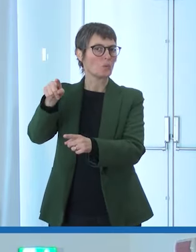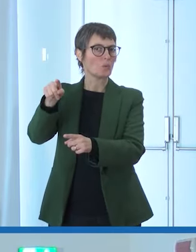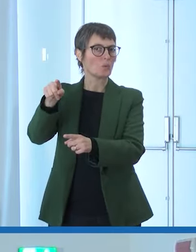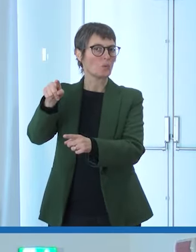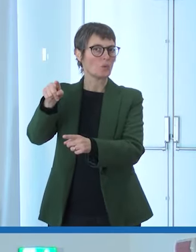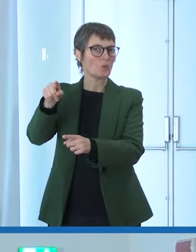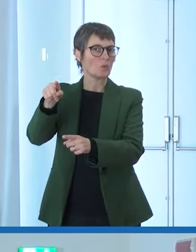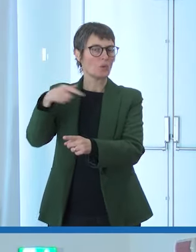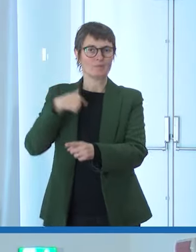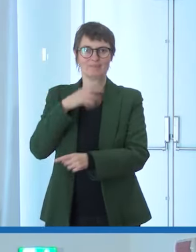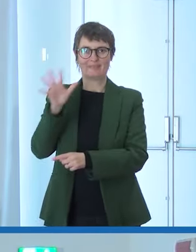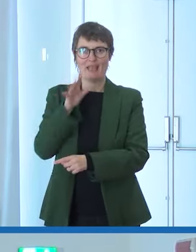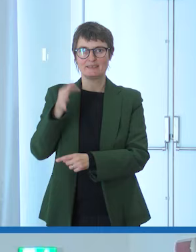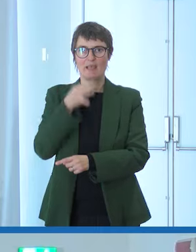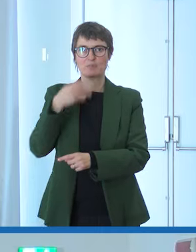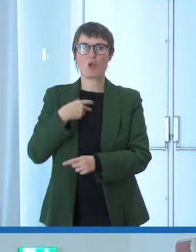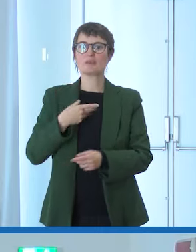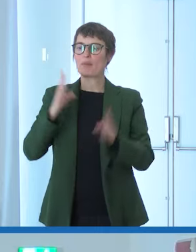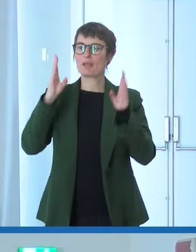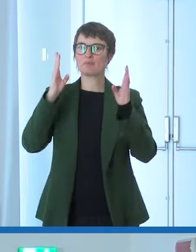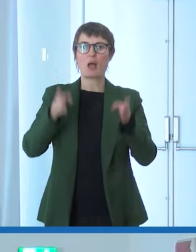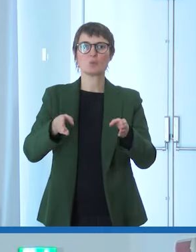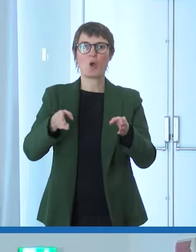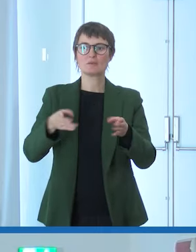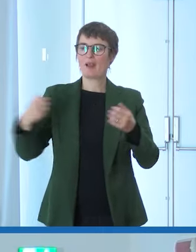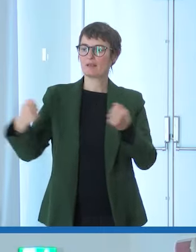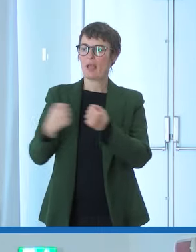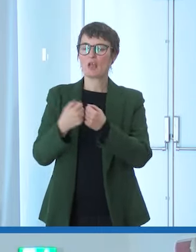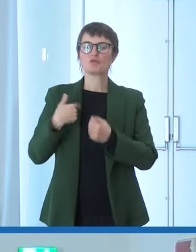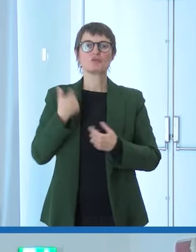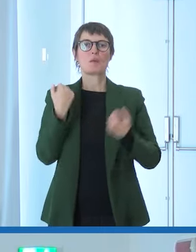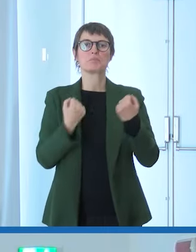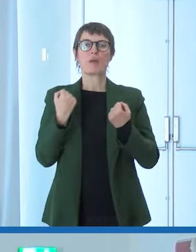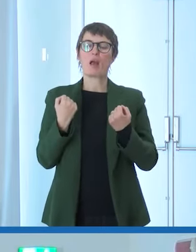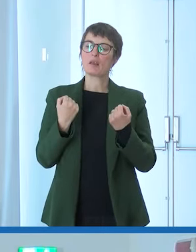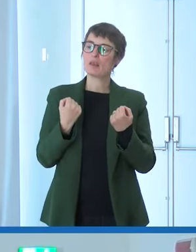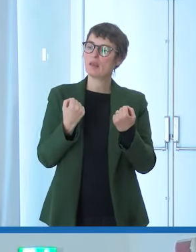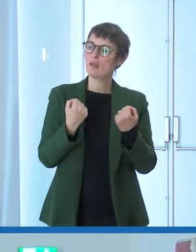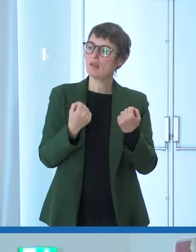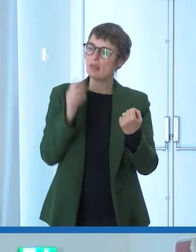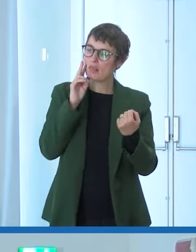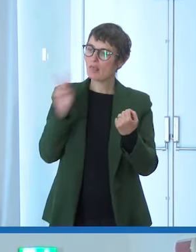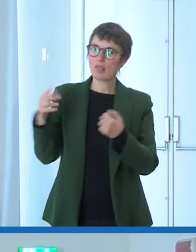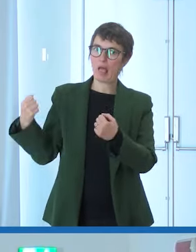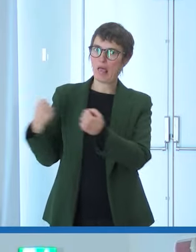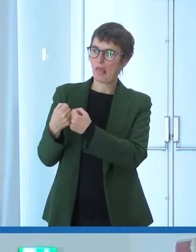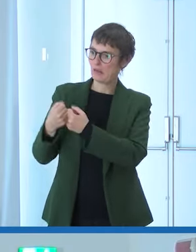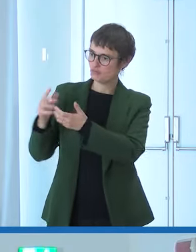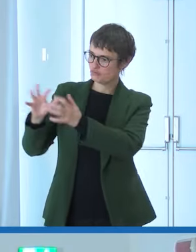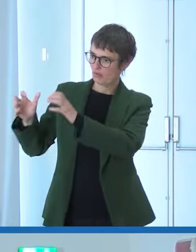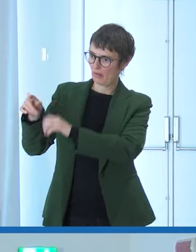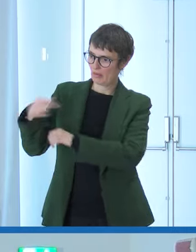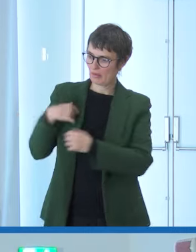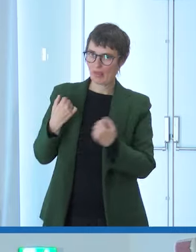'incidente sull'autostrada se tu passi cammini sull'autostrada e vedi un incidente ti femmi e dici vedi le macchine vedi